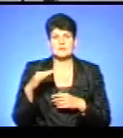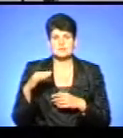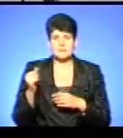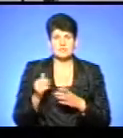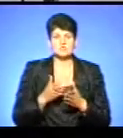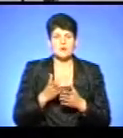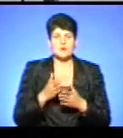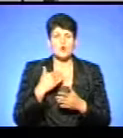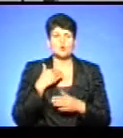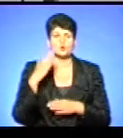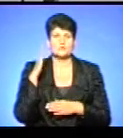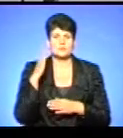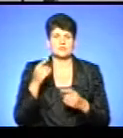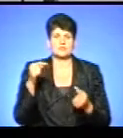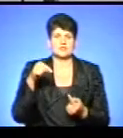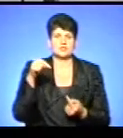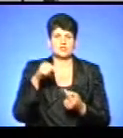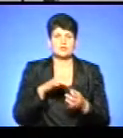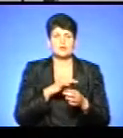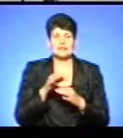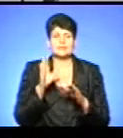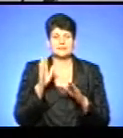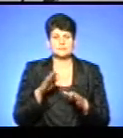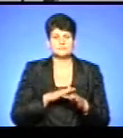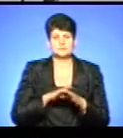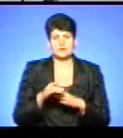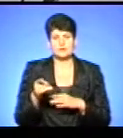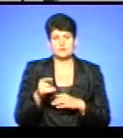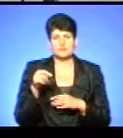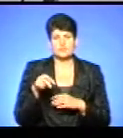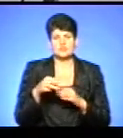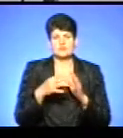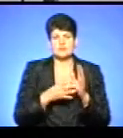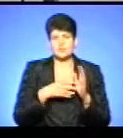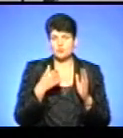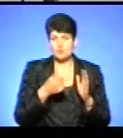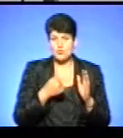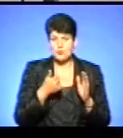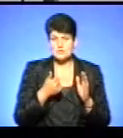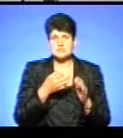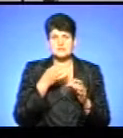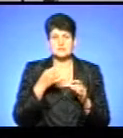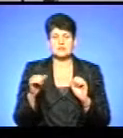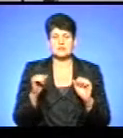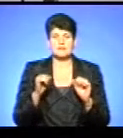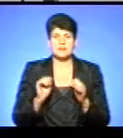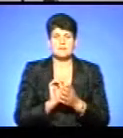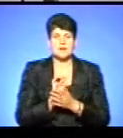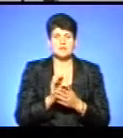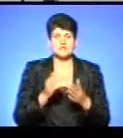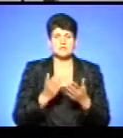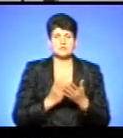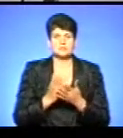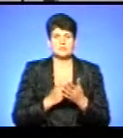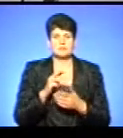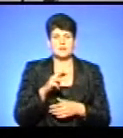голосування визначатимуться проєкти, які реалізують у Тернополі у 2019 році, повідомила керівник пресслужби міської ради